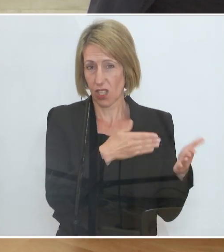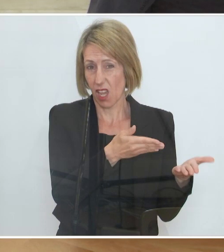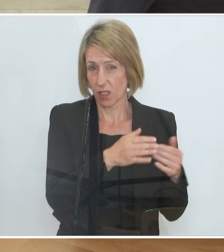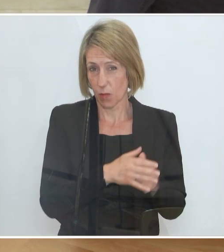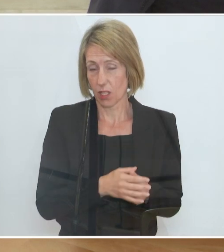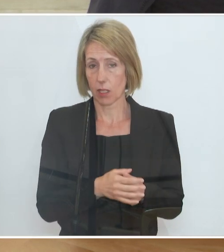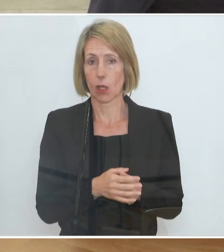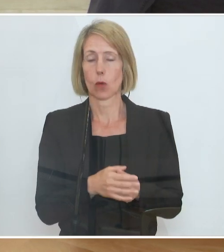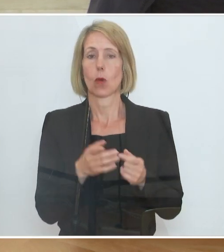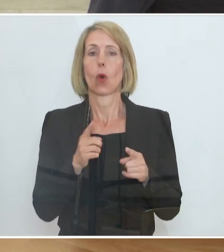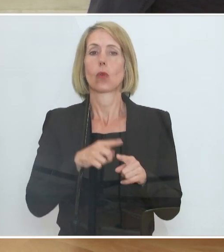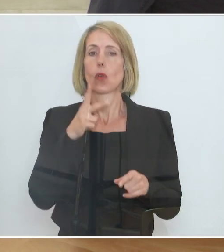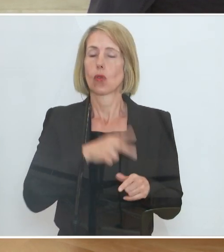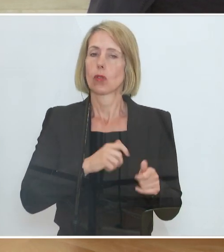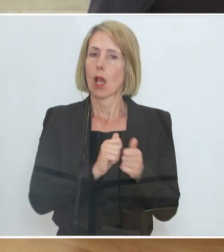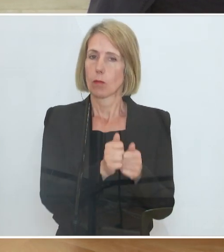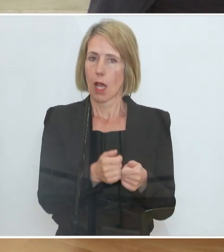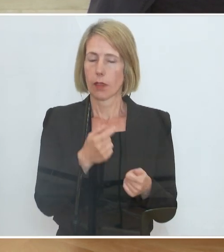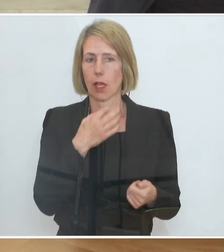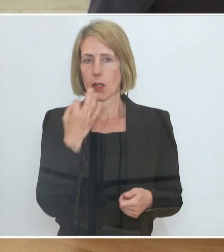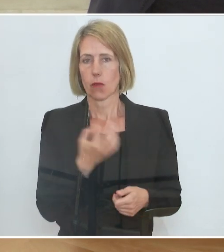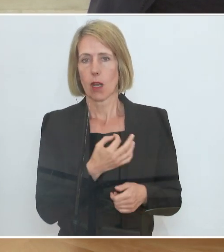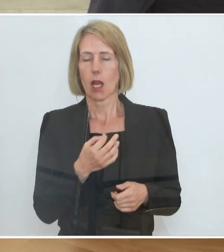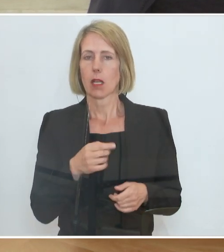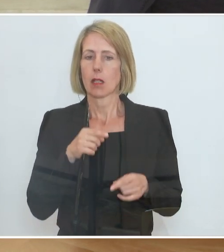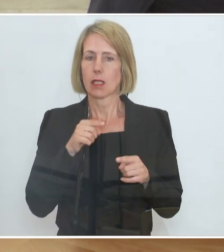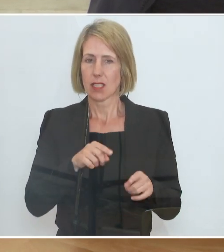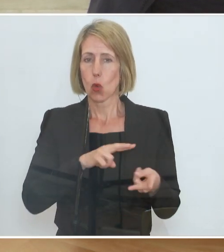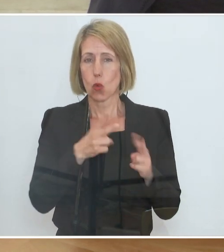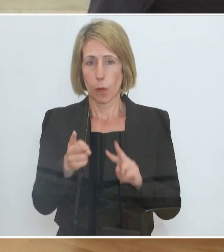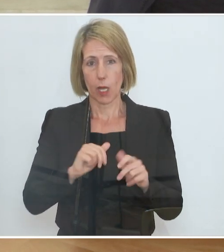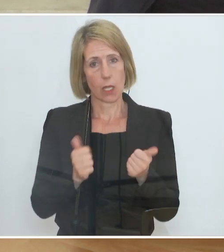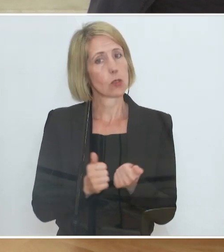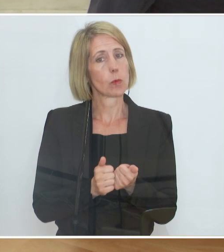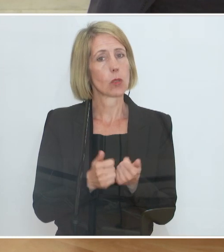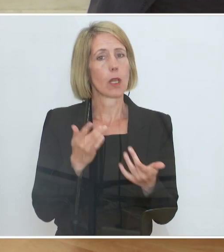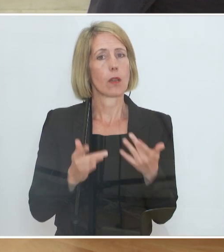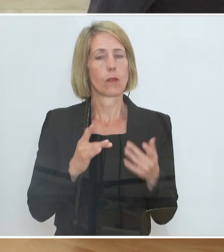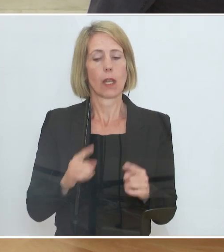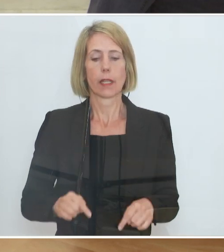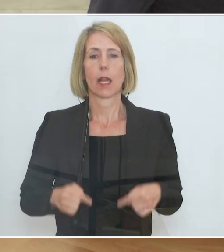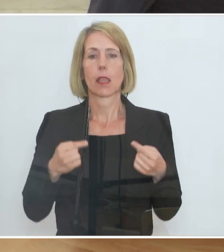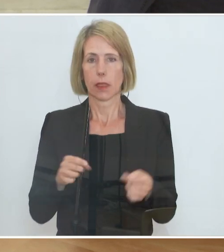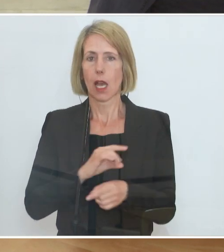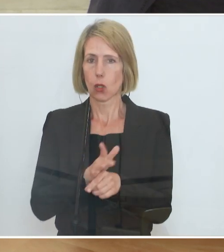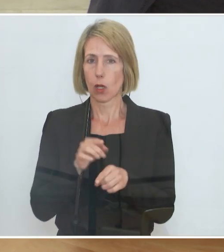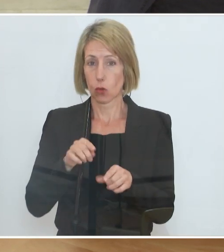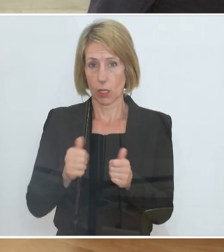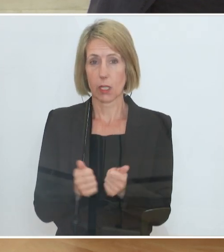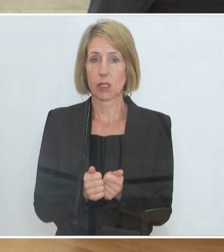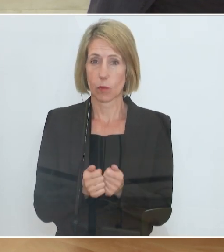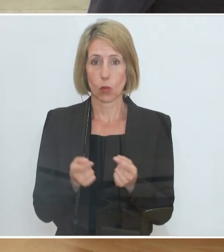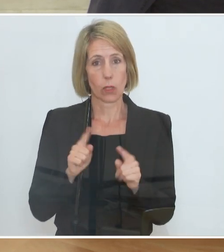Ist dieses Übergangsmodell dann möglicherweise eben auch die Basis für das Kurzarbeitsmodell nach Corona? Es wurde gesagt, es wird